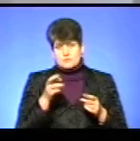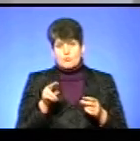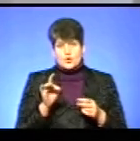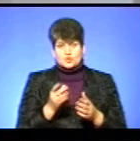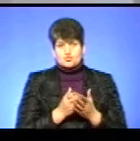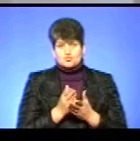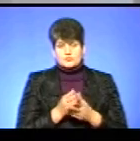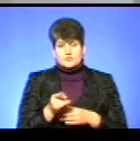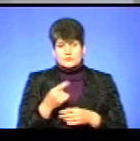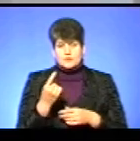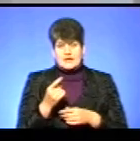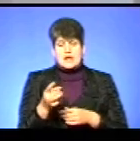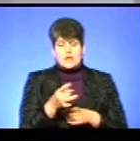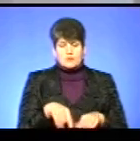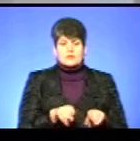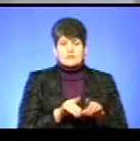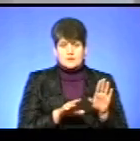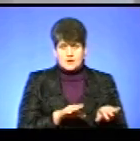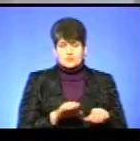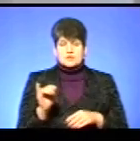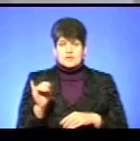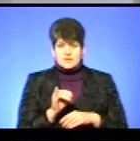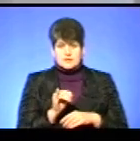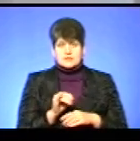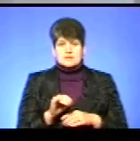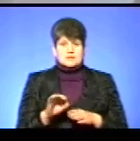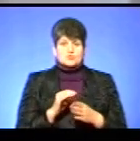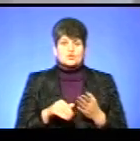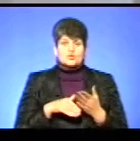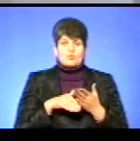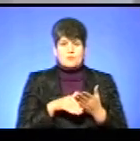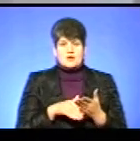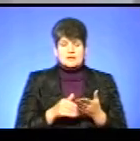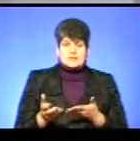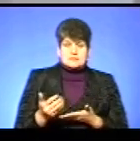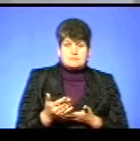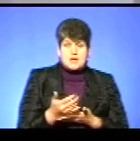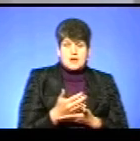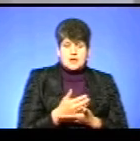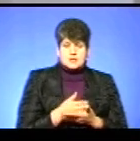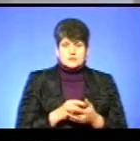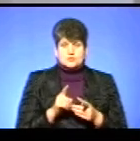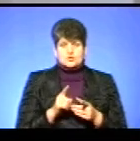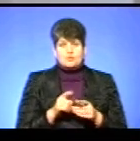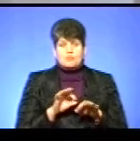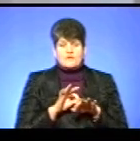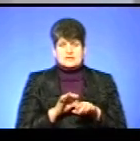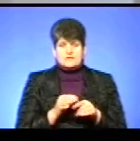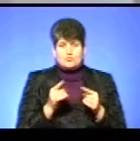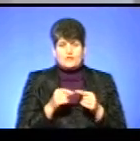області, в тому ж районі, і одночасно допомагати службі збирати патматеріал для того, щоб провести вплідні аналізи.